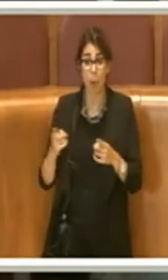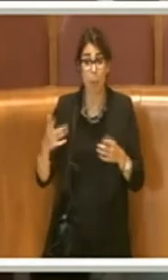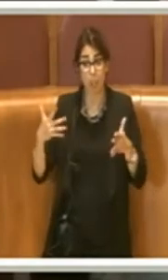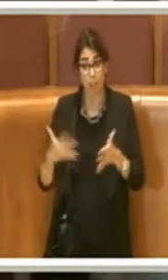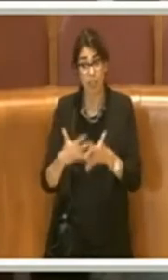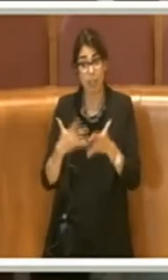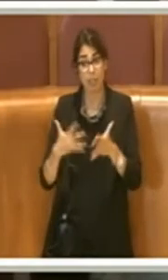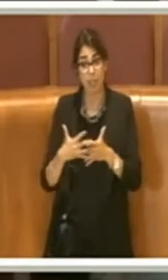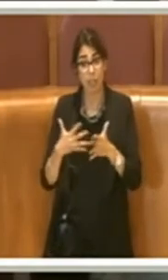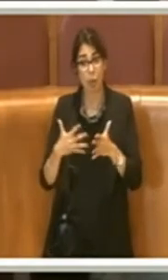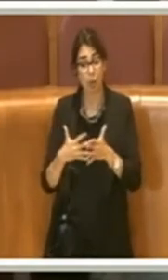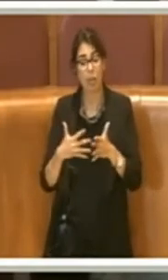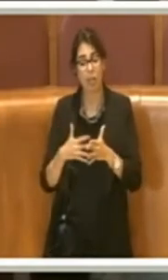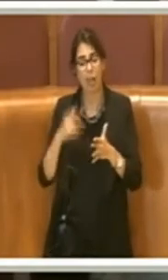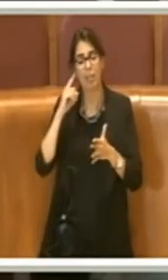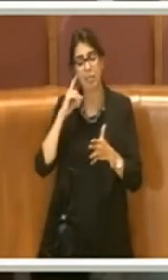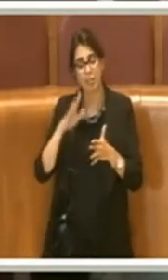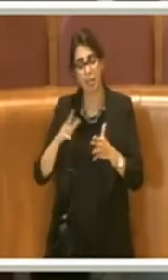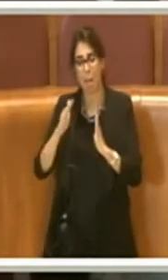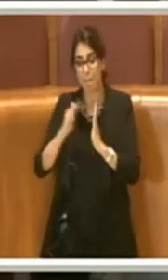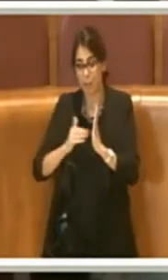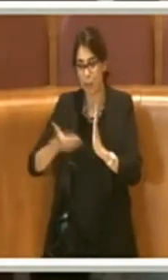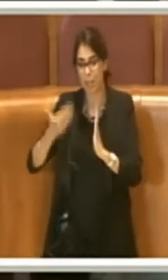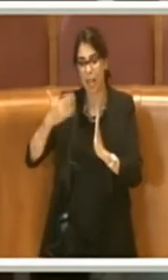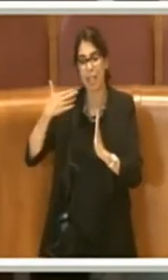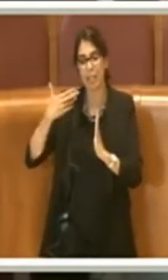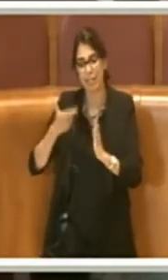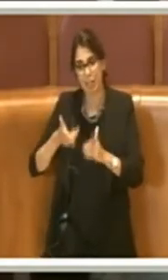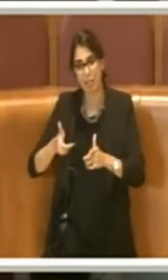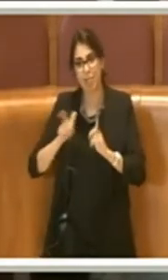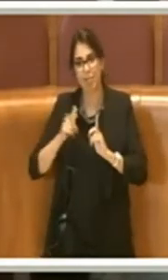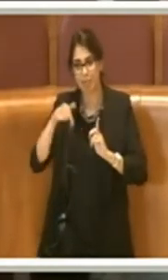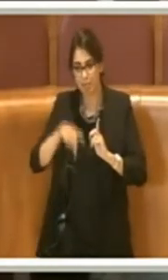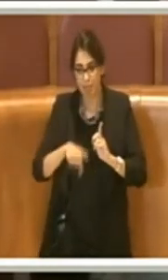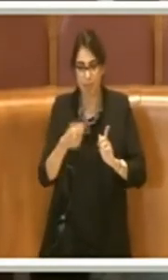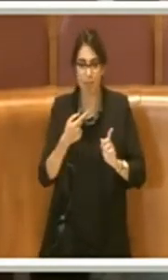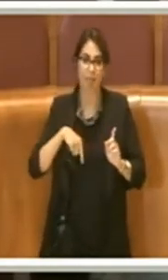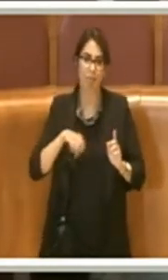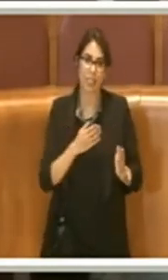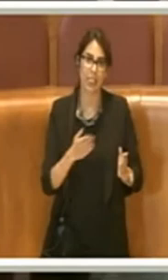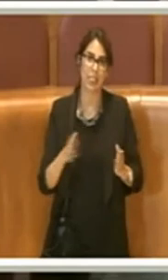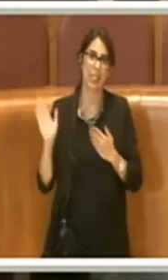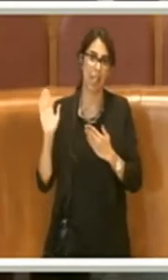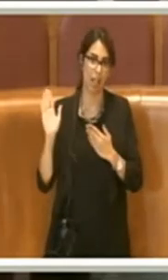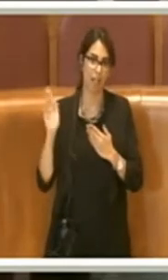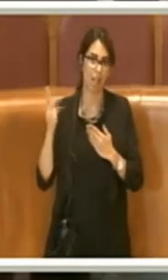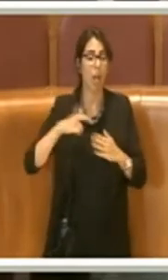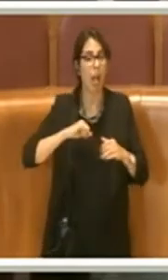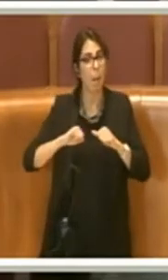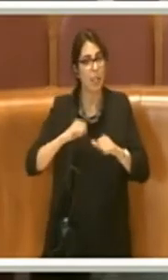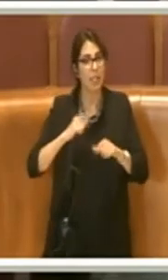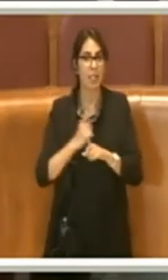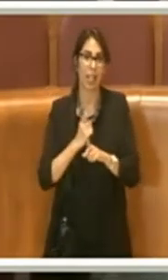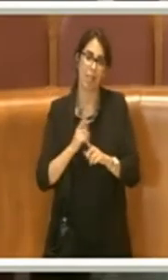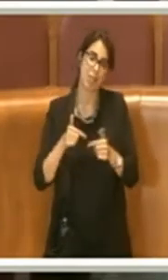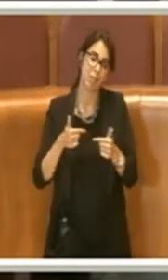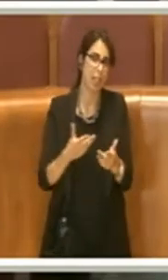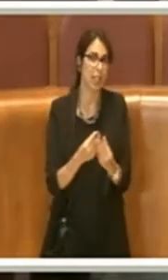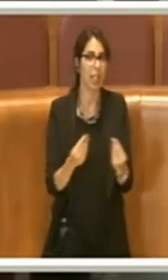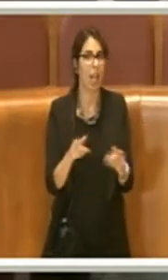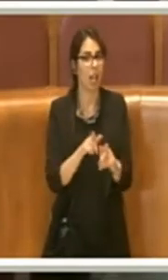di salvezza per un'amministrazione che deve garantire tanto ai cittadini in termini di